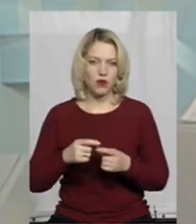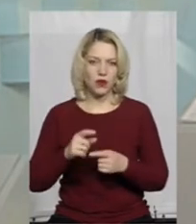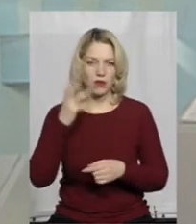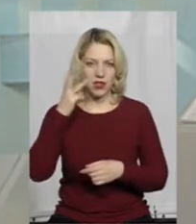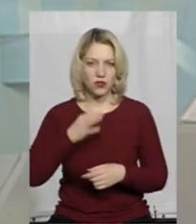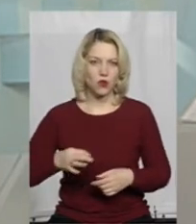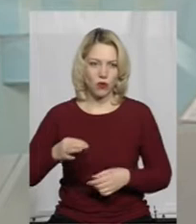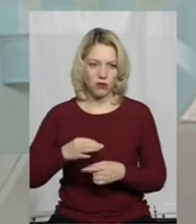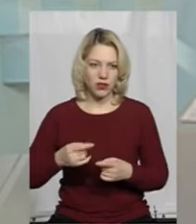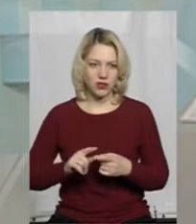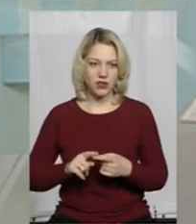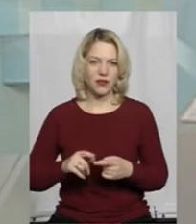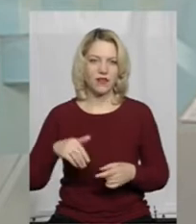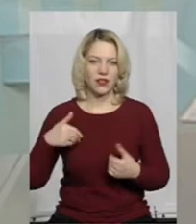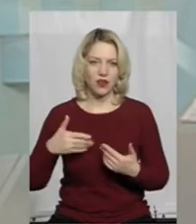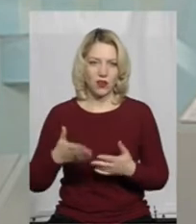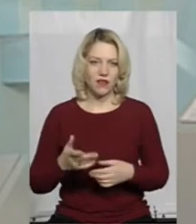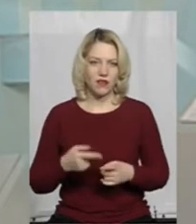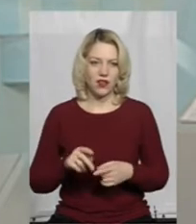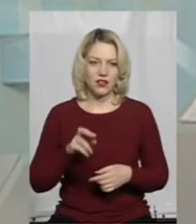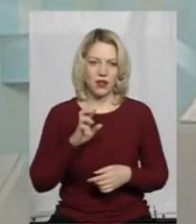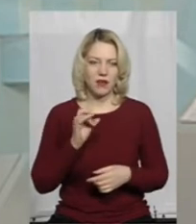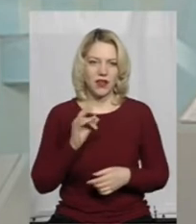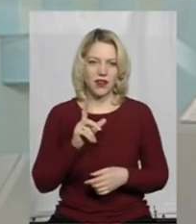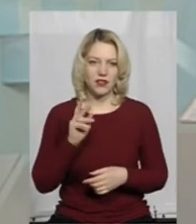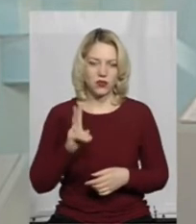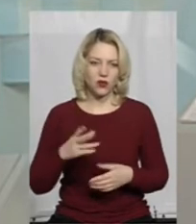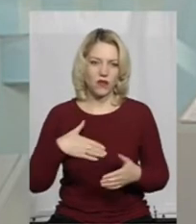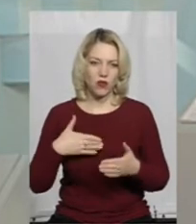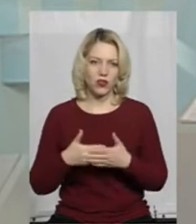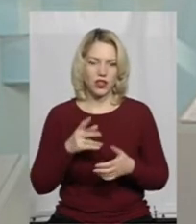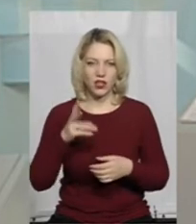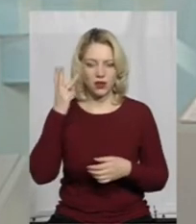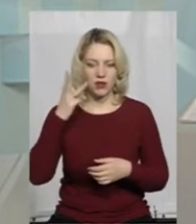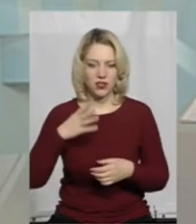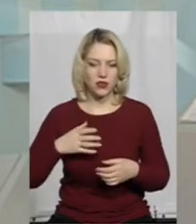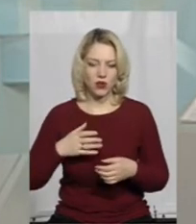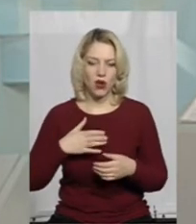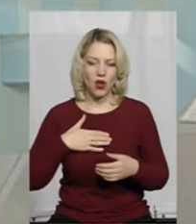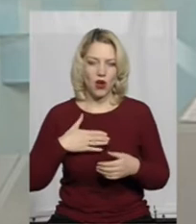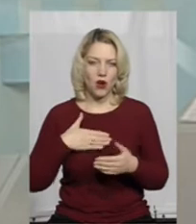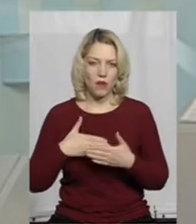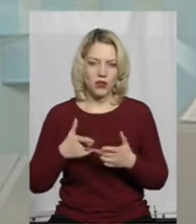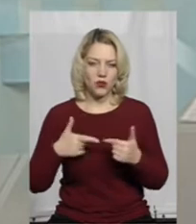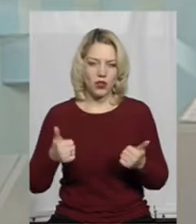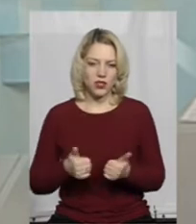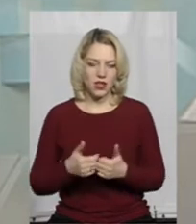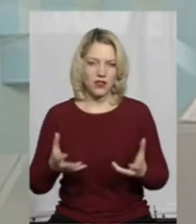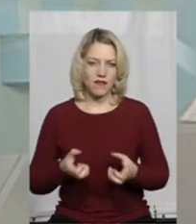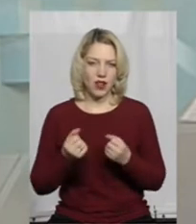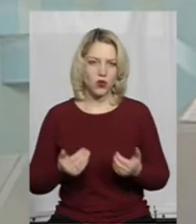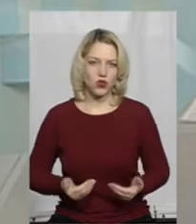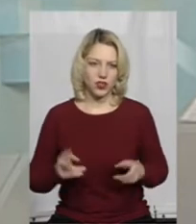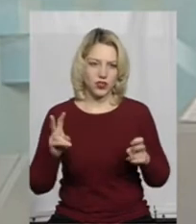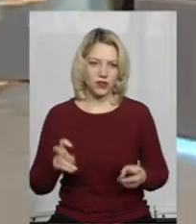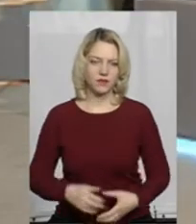Вітаю вас. Доброго вечора. Та Анастасія Березюк, волонтерка Хмельницької громадської організації «Абрятуй життя». Доброго